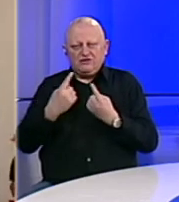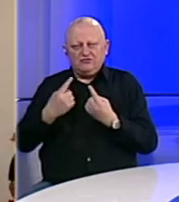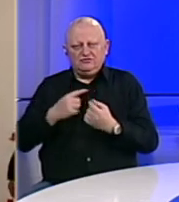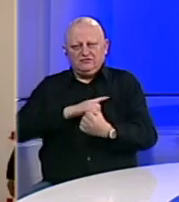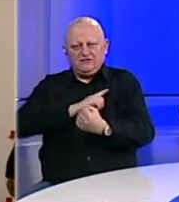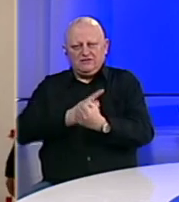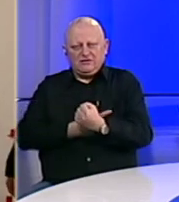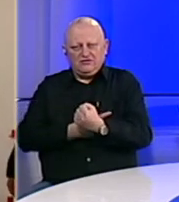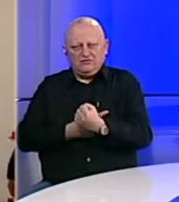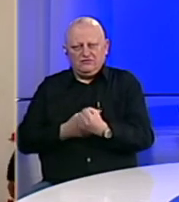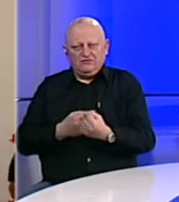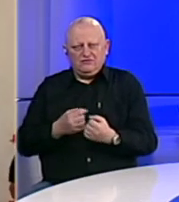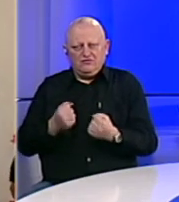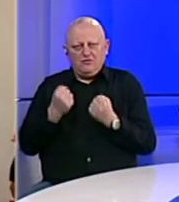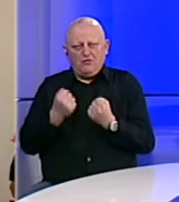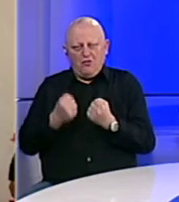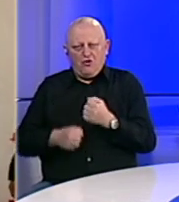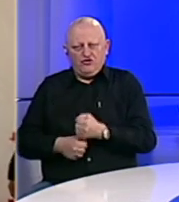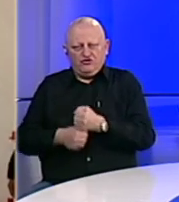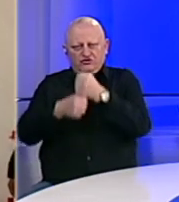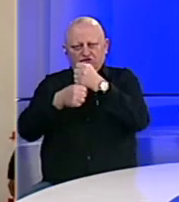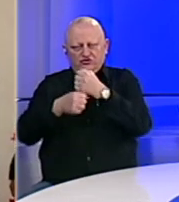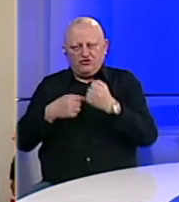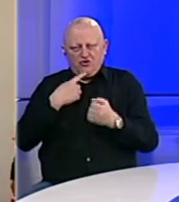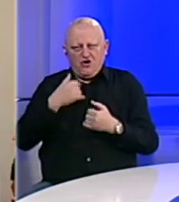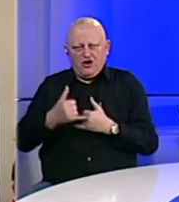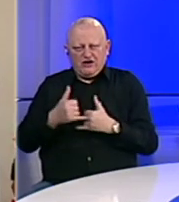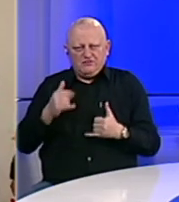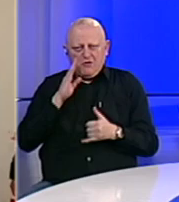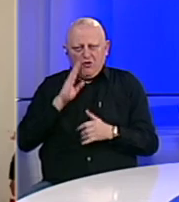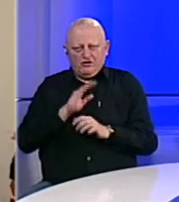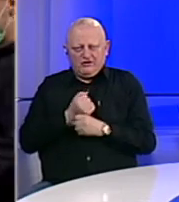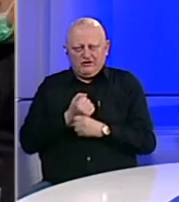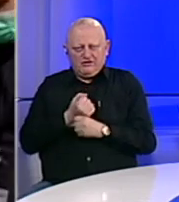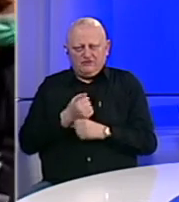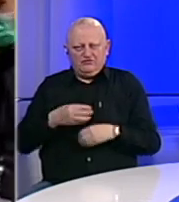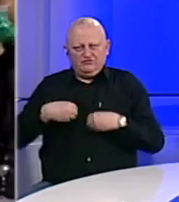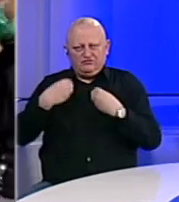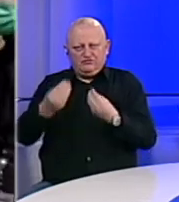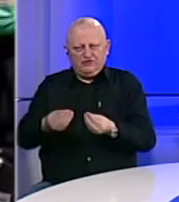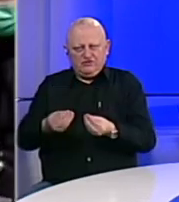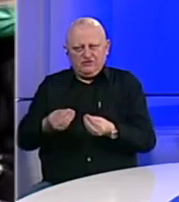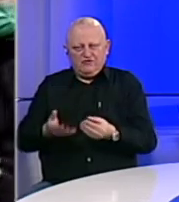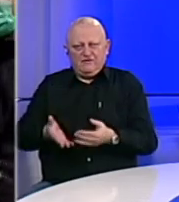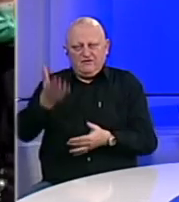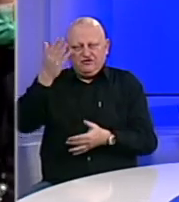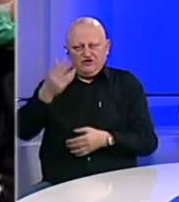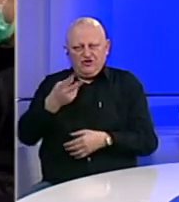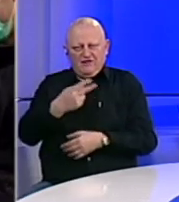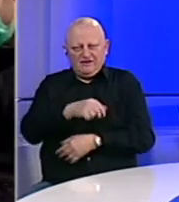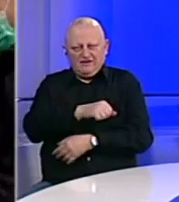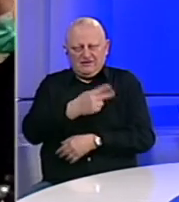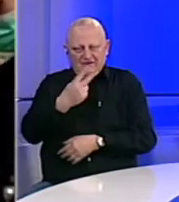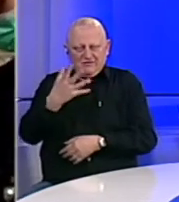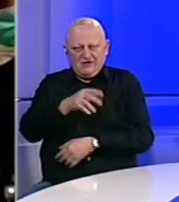snažnom i postojanom podrškom koju građanima Bosne i Hercegovine iskazujemo već više od 25